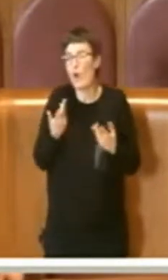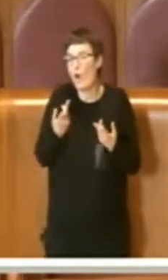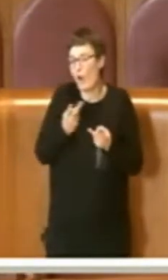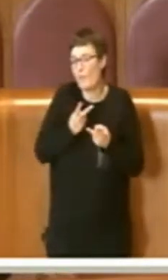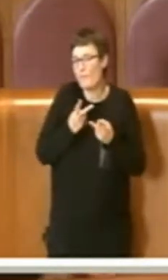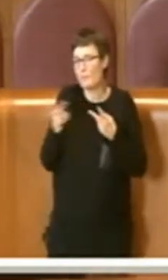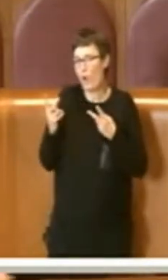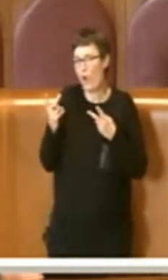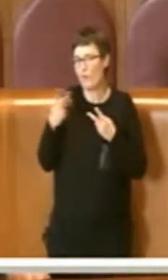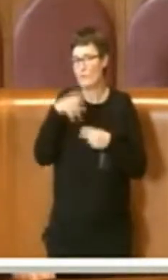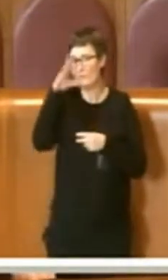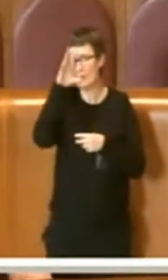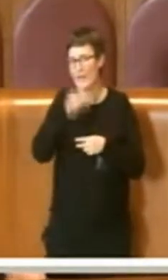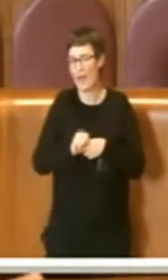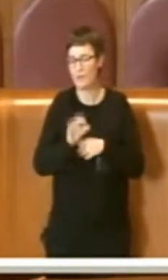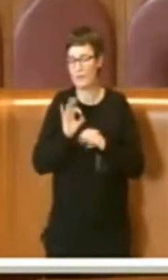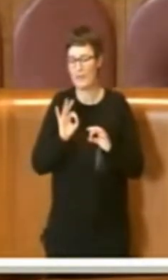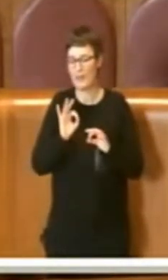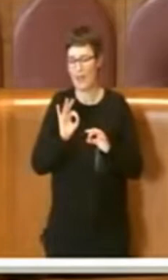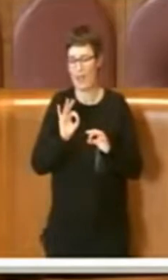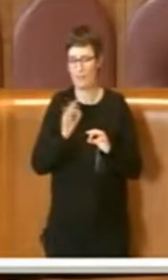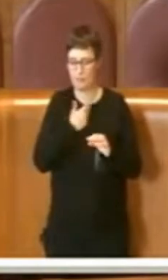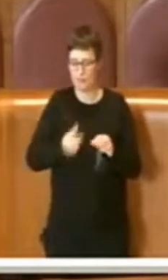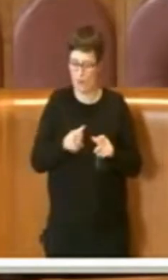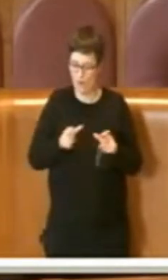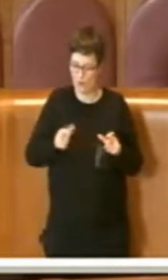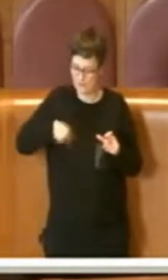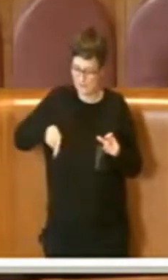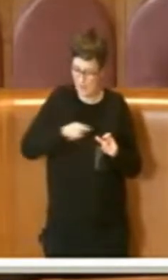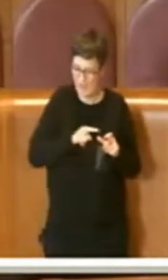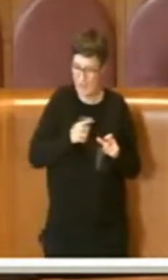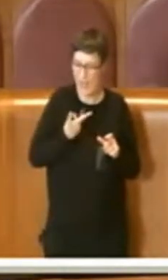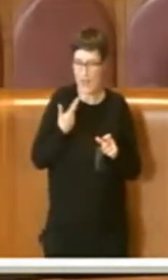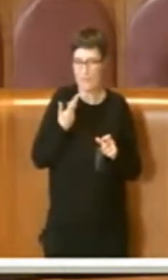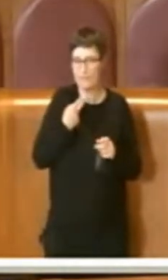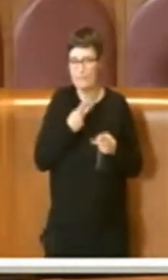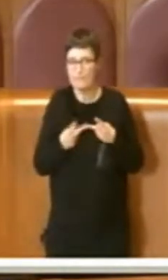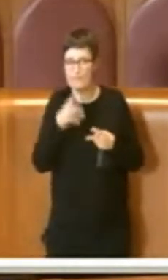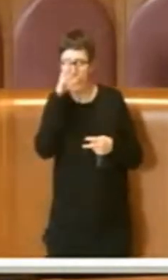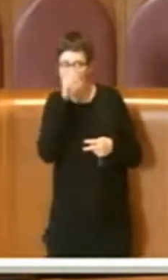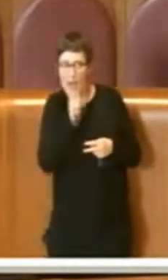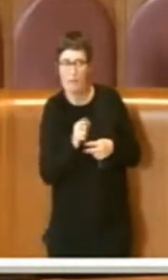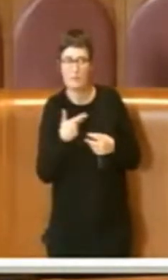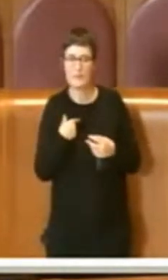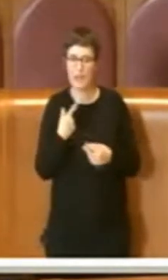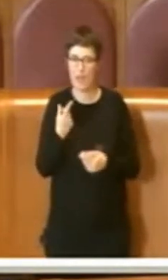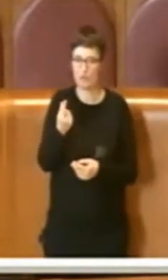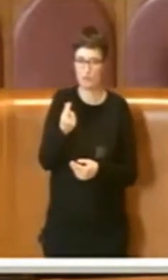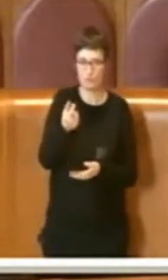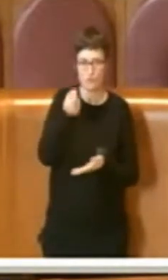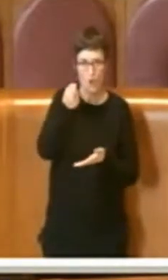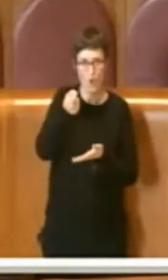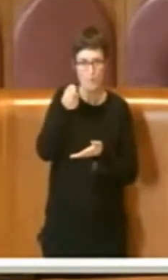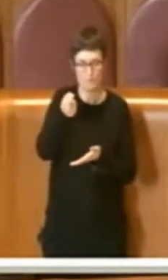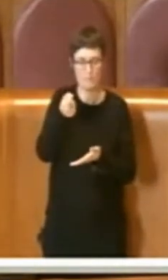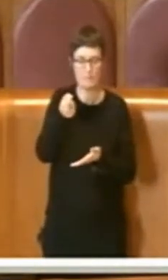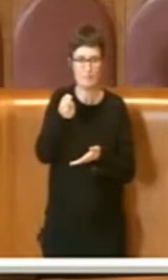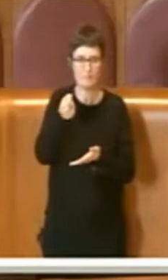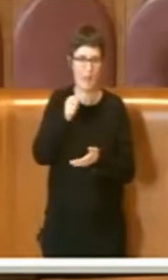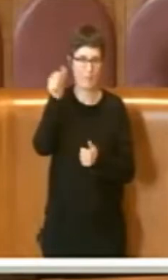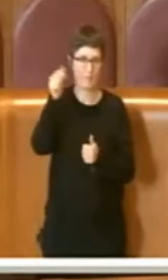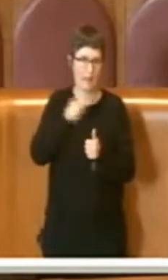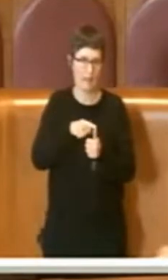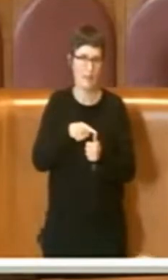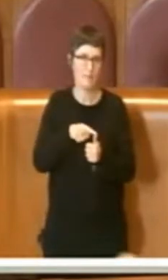come consiglieri se fosse possibile destinare queste somme, innanzitutto se le somme erano in realtà già